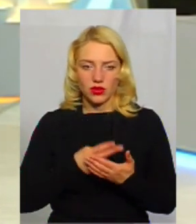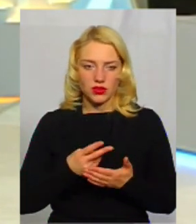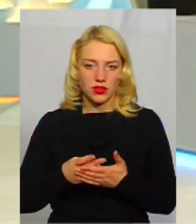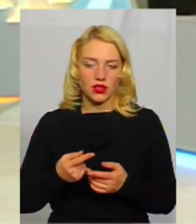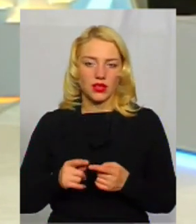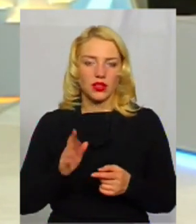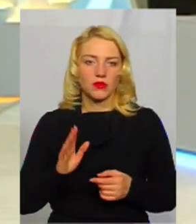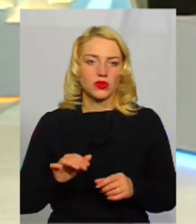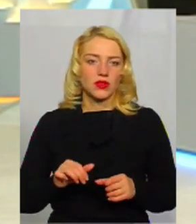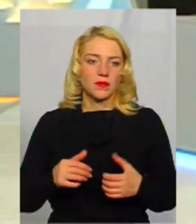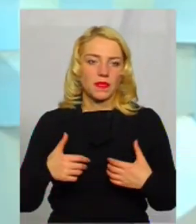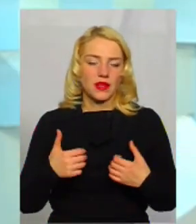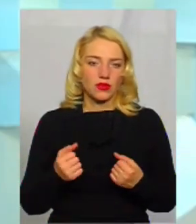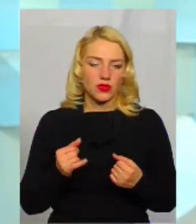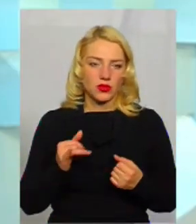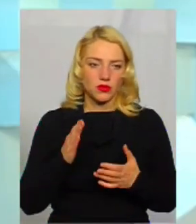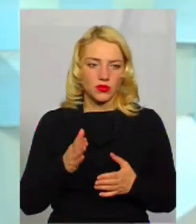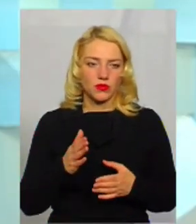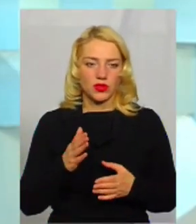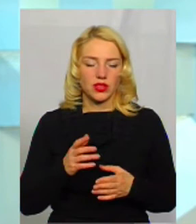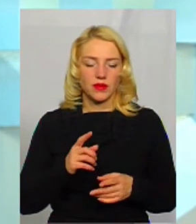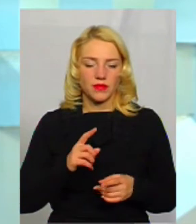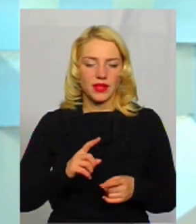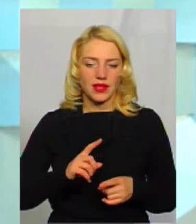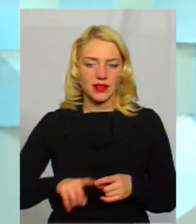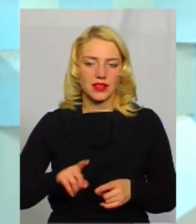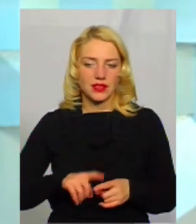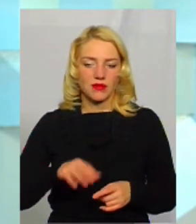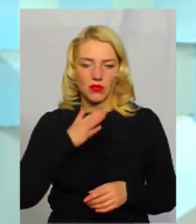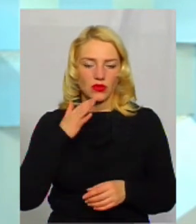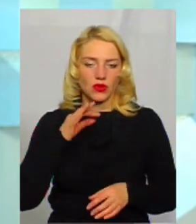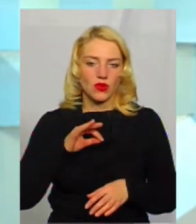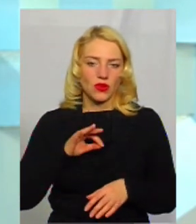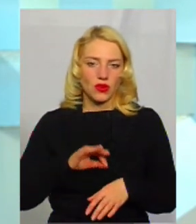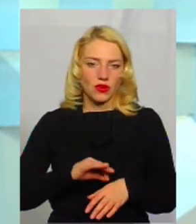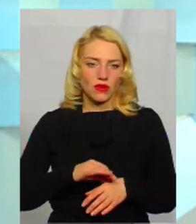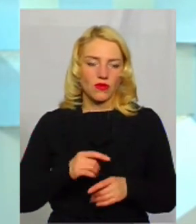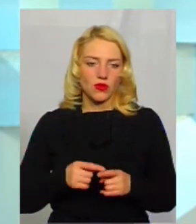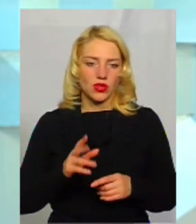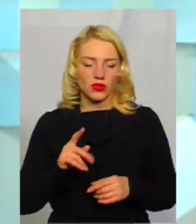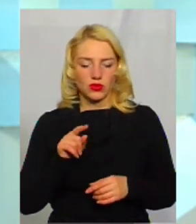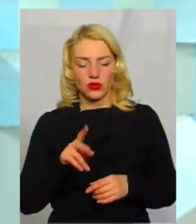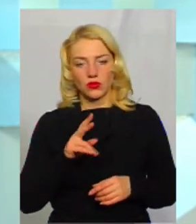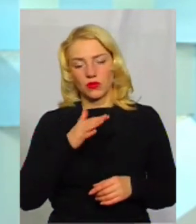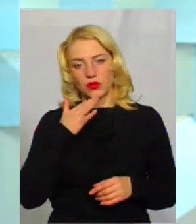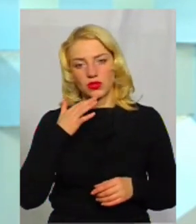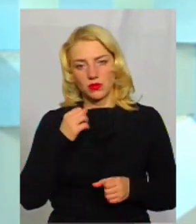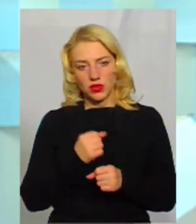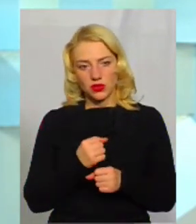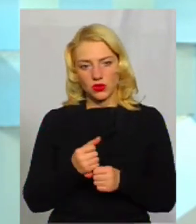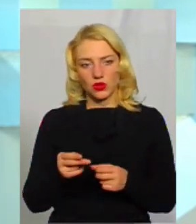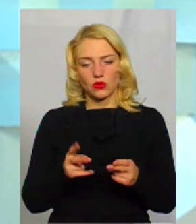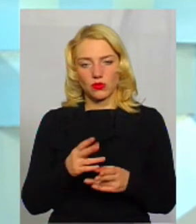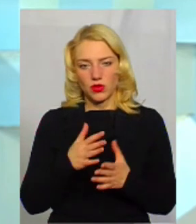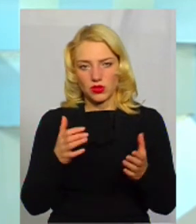виздоровлювати і буде інтенсивно багато хворих, то той лікар, який більше працює, і хірург, який